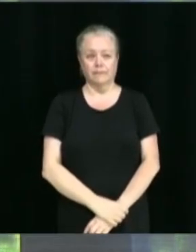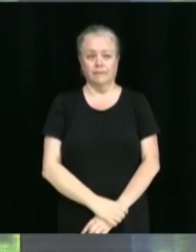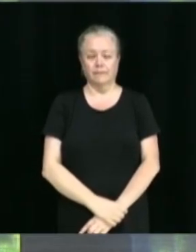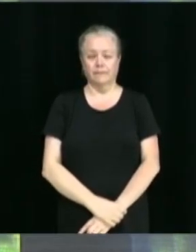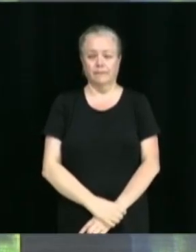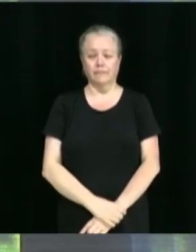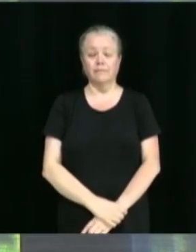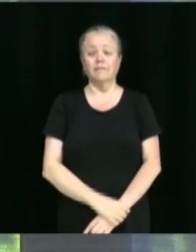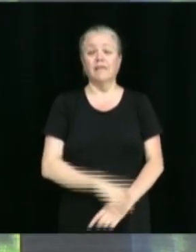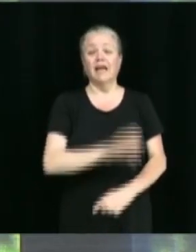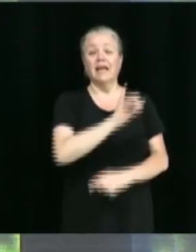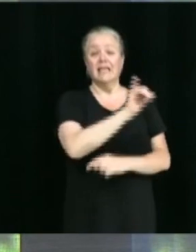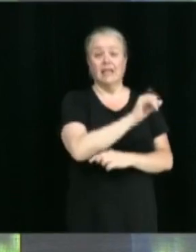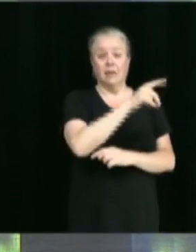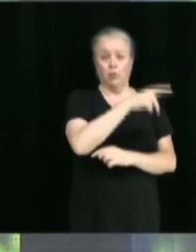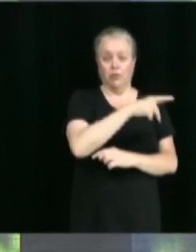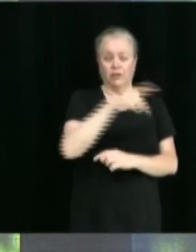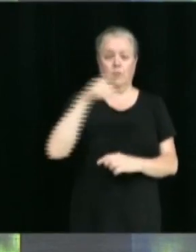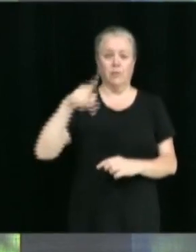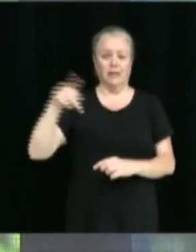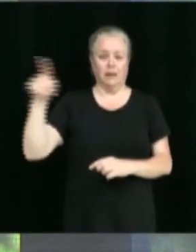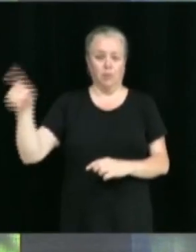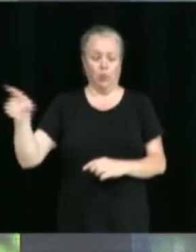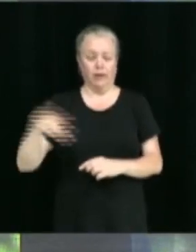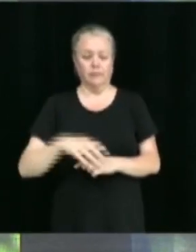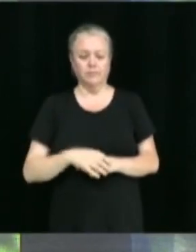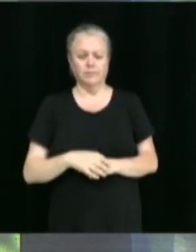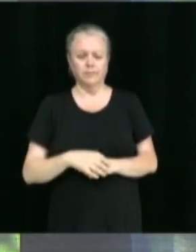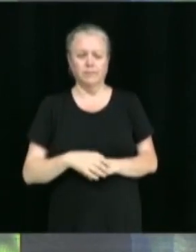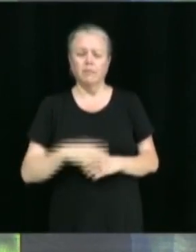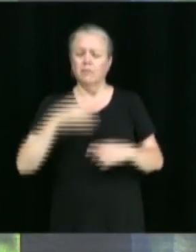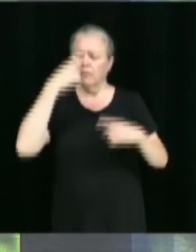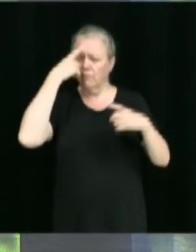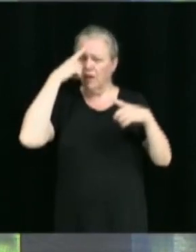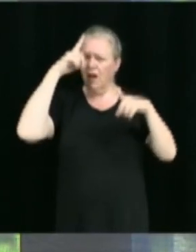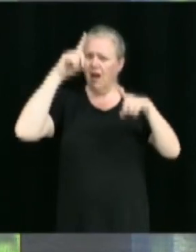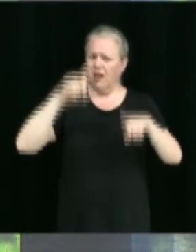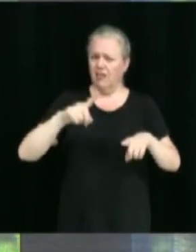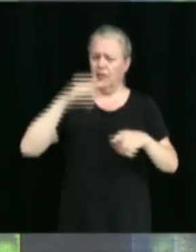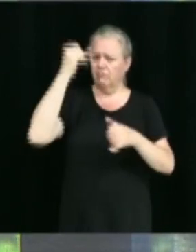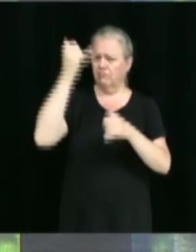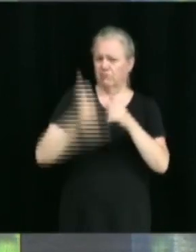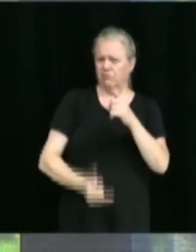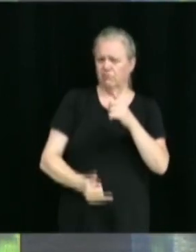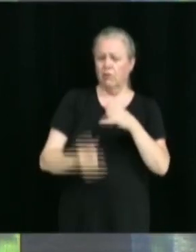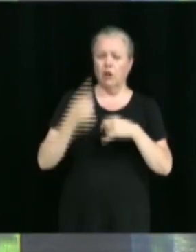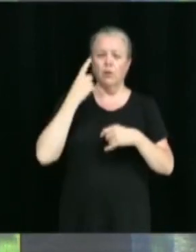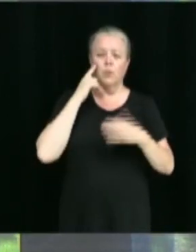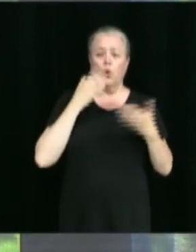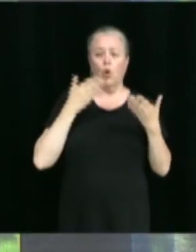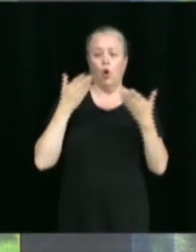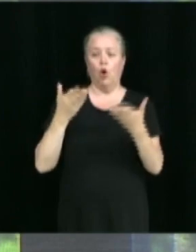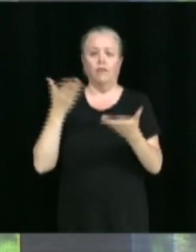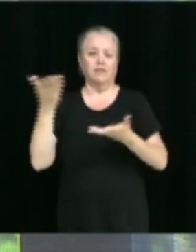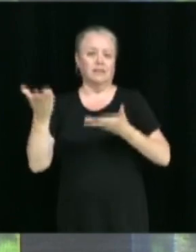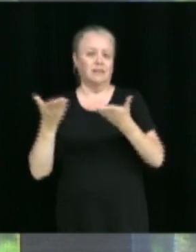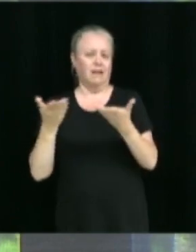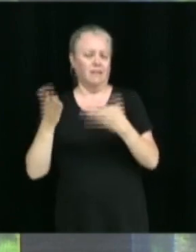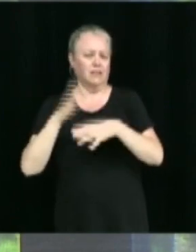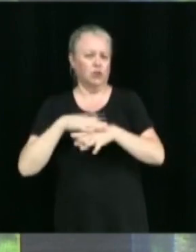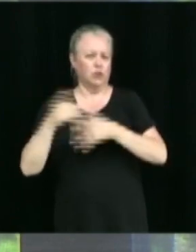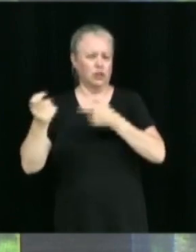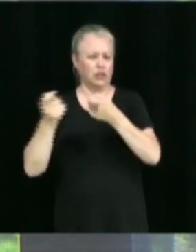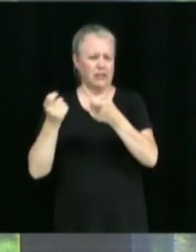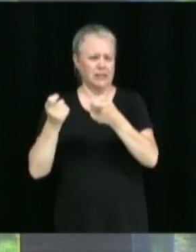Yannick Poisson, Patrick Poulin. Fin du protocole d'entente relatif à la fourniture de services en gestion de la sécurité incendie